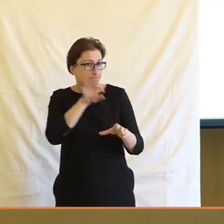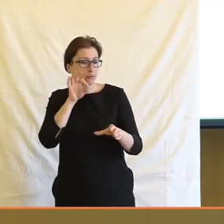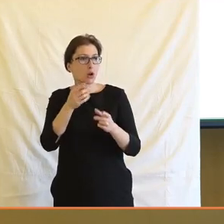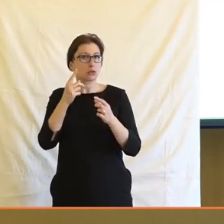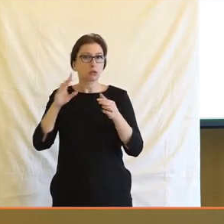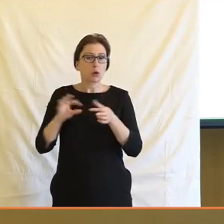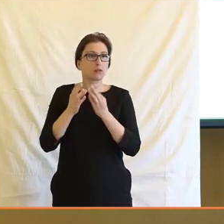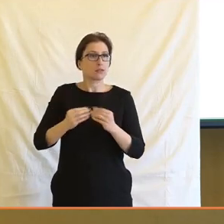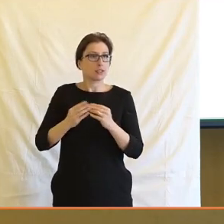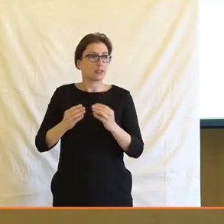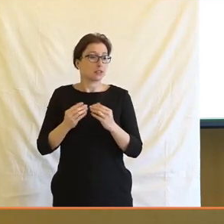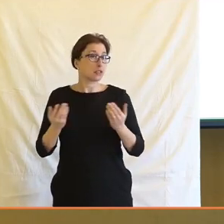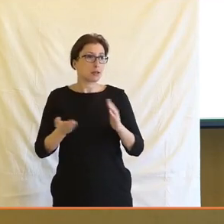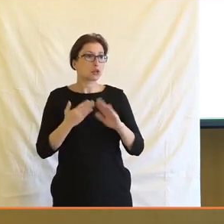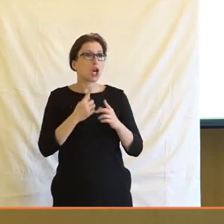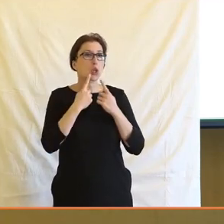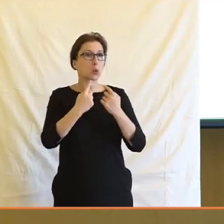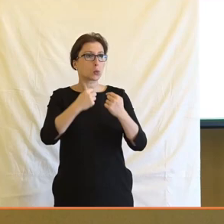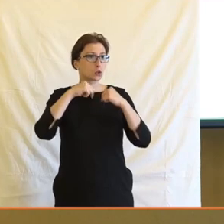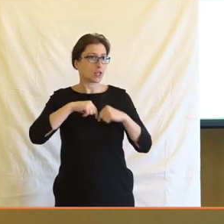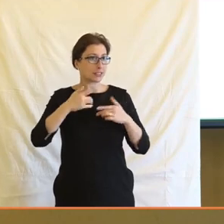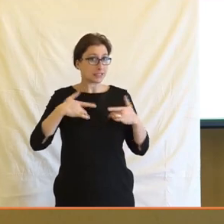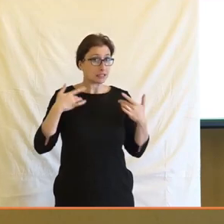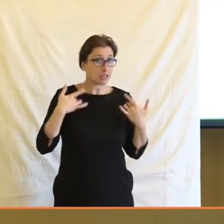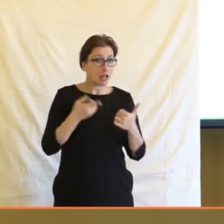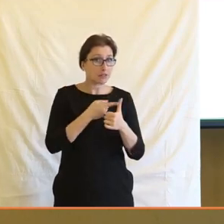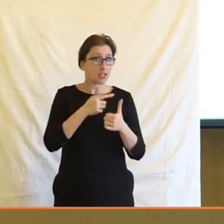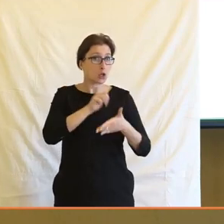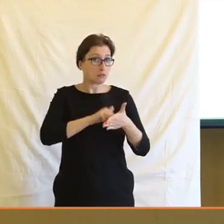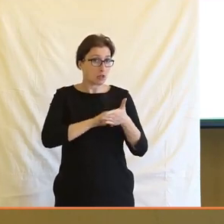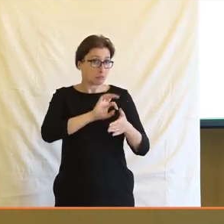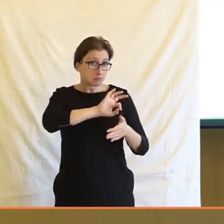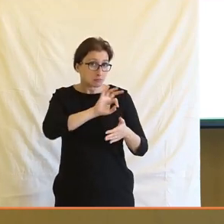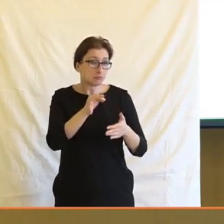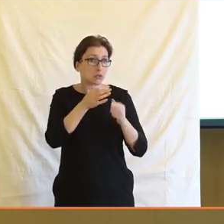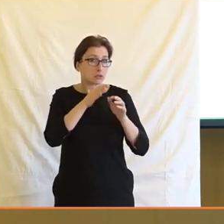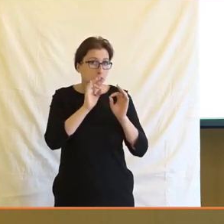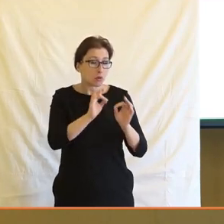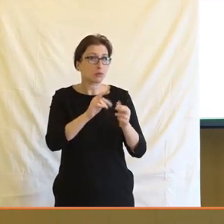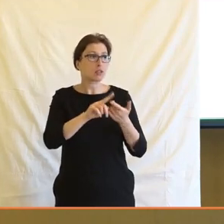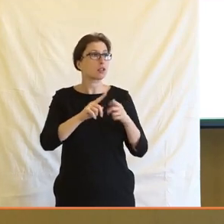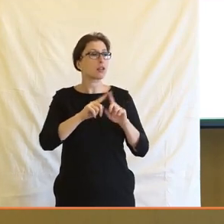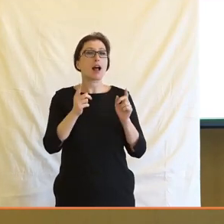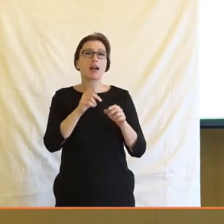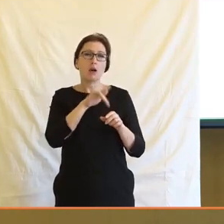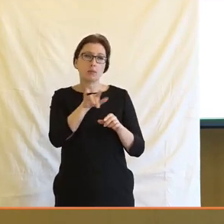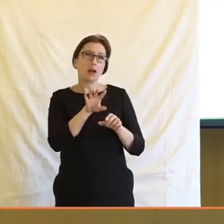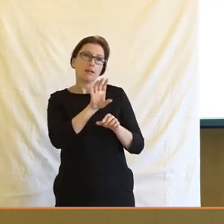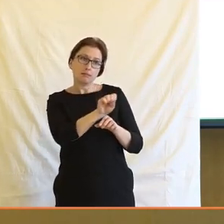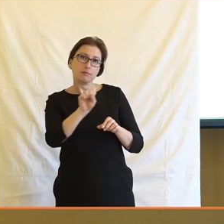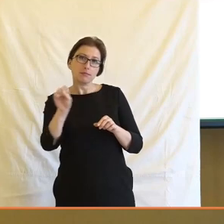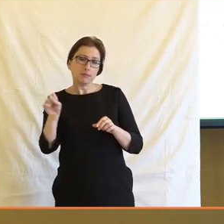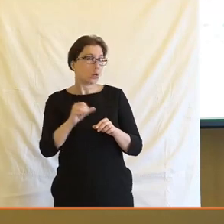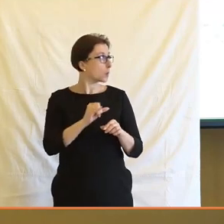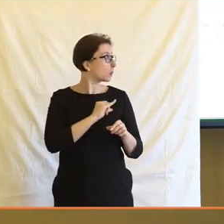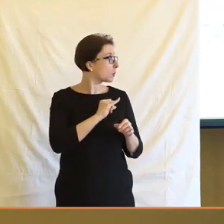pokud jde o taková témata, jako je duševní zdraví u novinářů a případné problémy, které tam můžeme nahlížet. Přesto tam vylezlo pár věcí, které